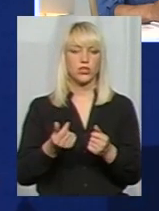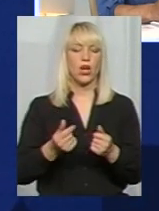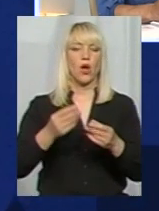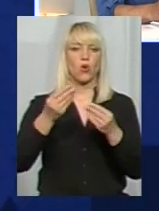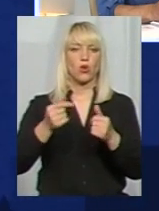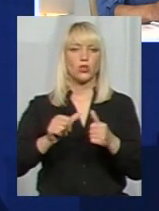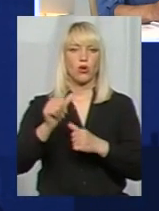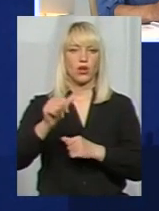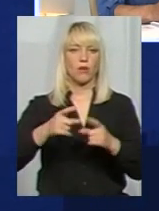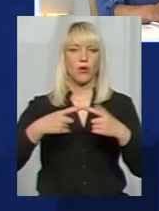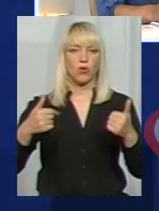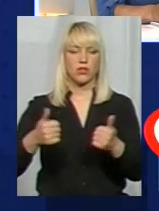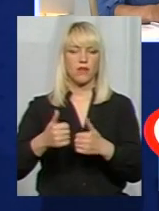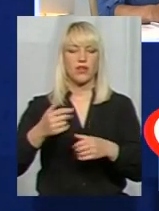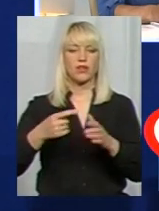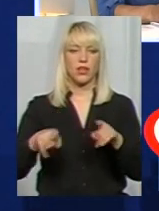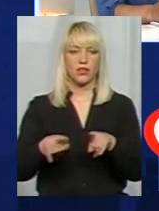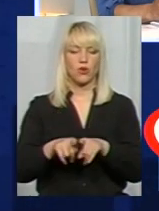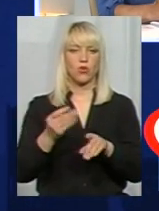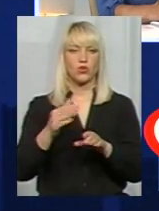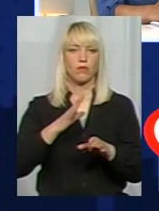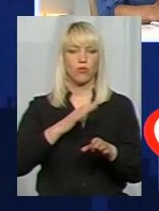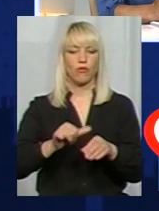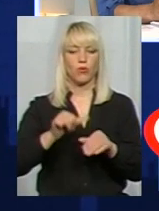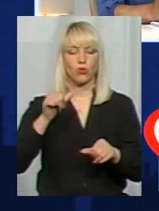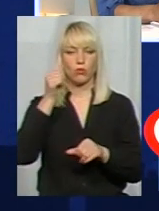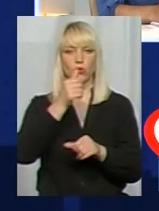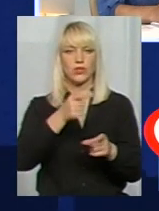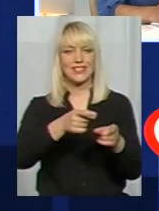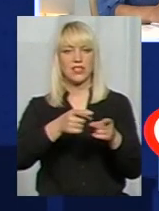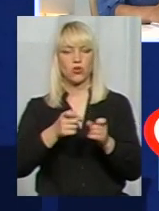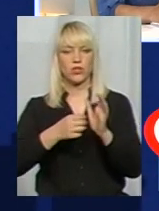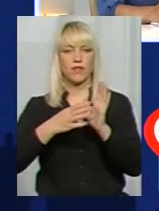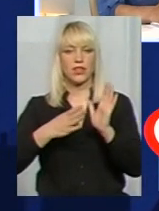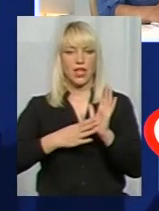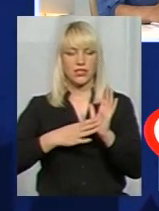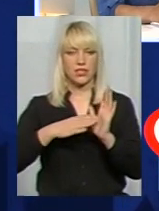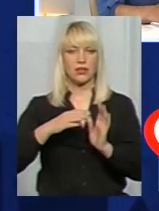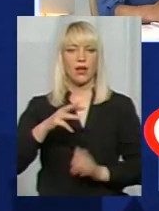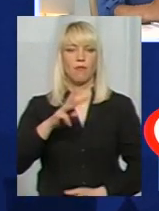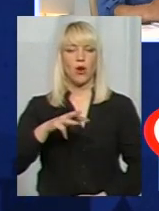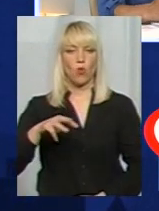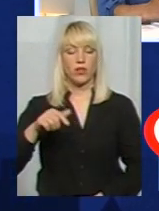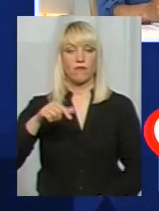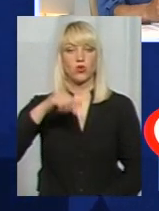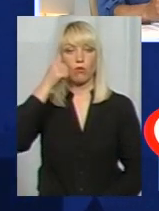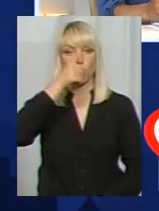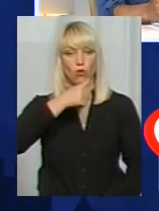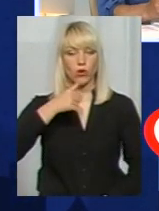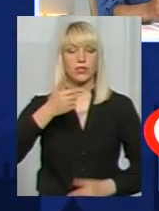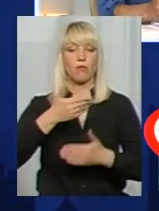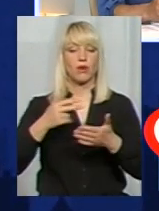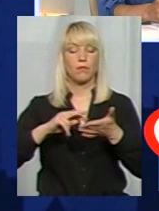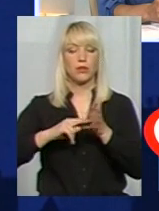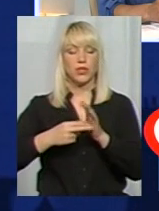Минулого року було залучено таких 19 мільйонів. У цьому році ми поки що прогнозуємо лише 12 мільйонів. Але кінцеву,